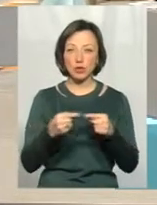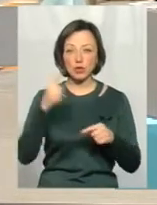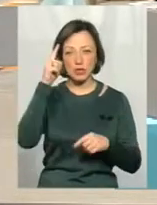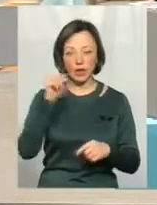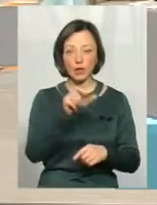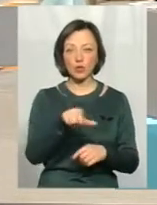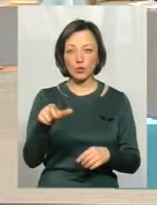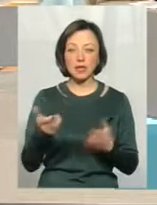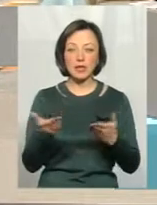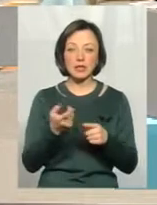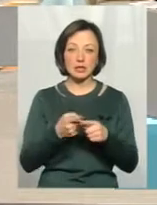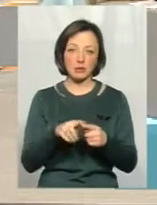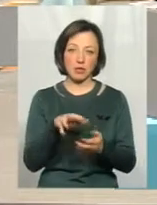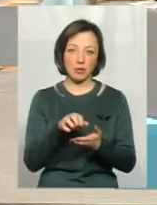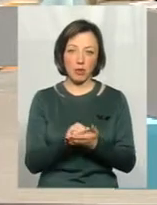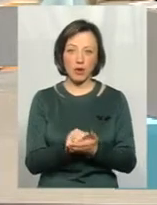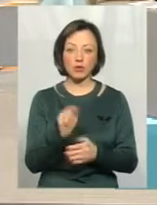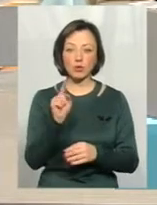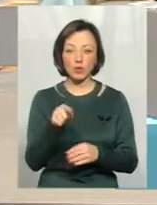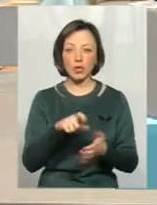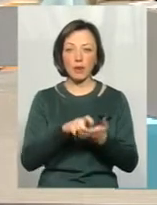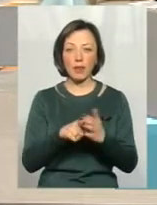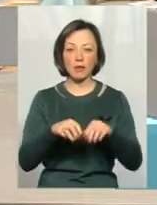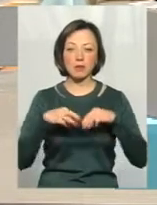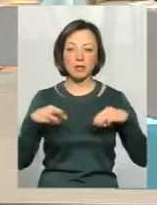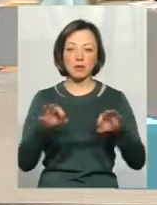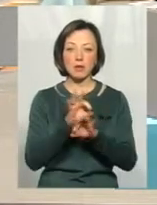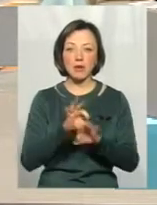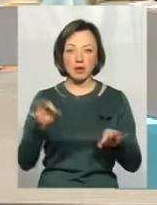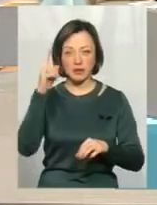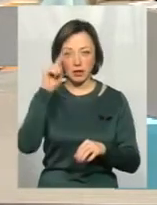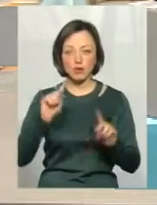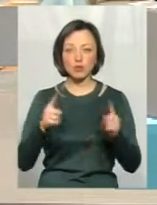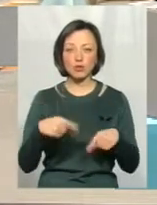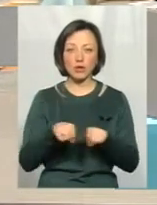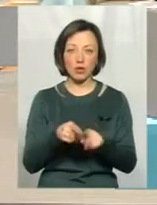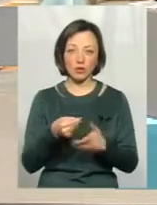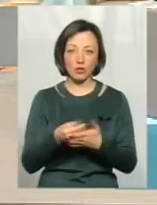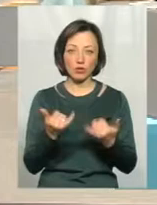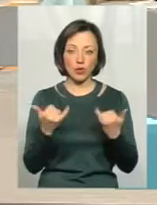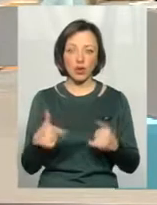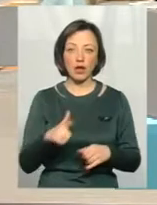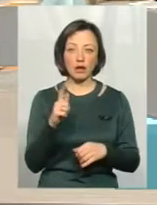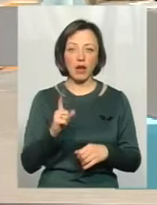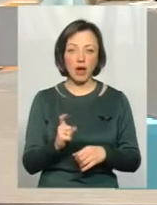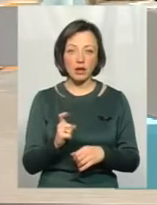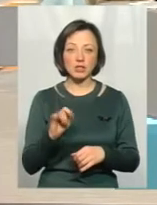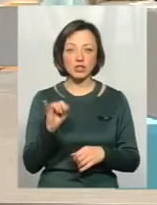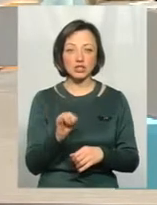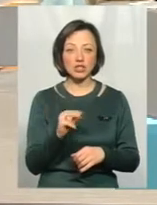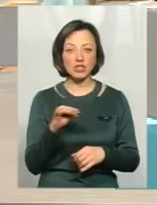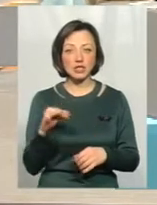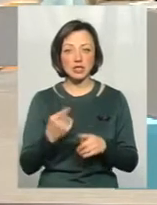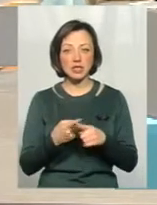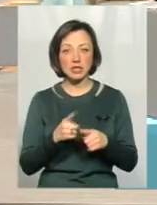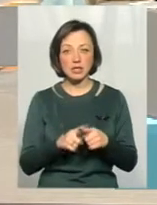люди, які цим займаються, і той же Кабінет Міністрів прекрасно знає, чому така висока ціна сьогодні на газ. І чи це